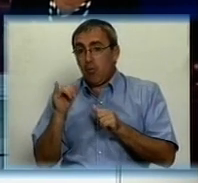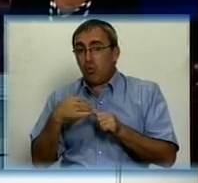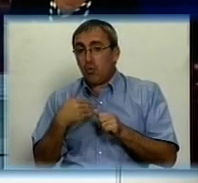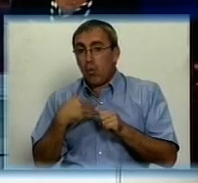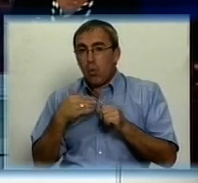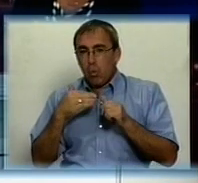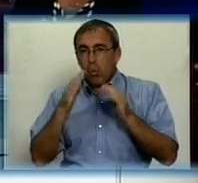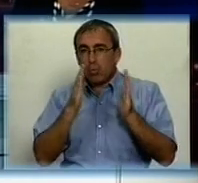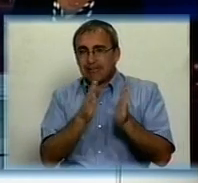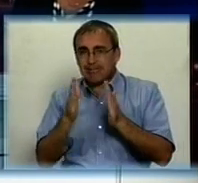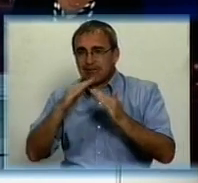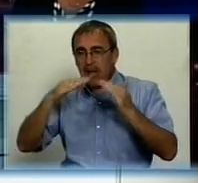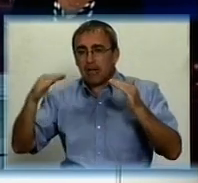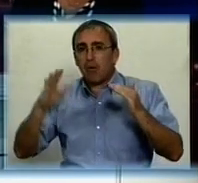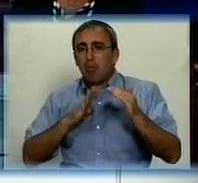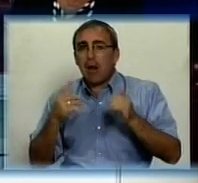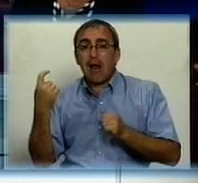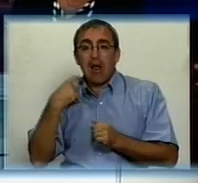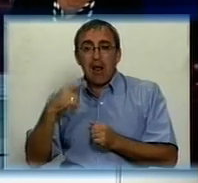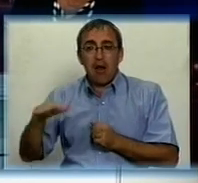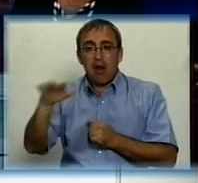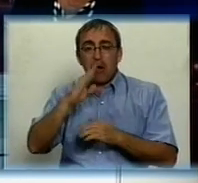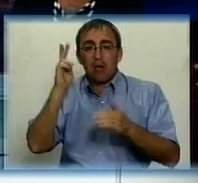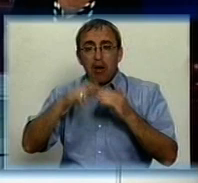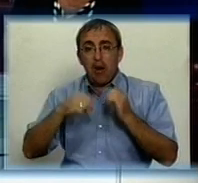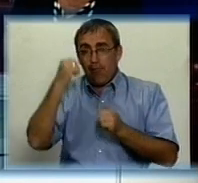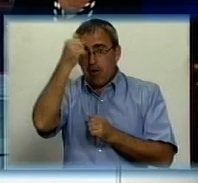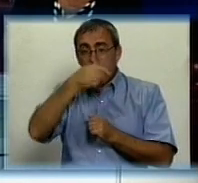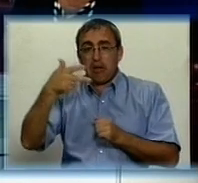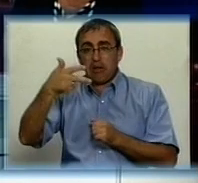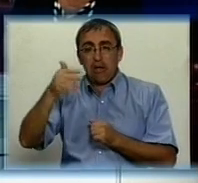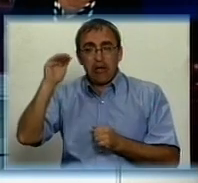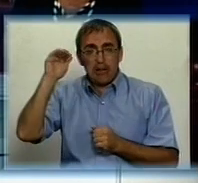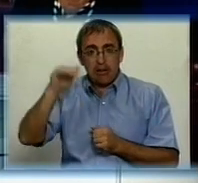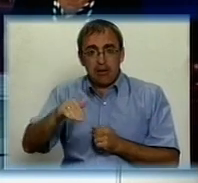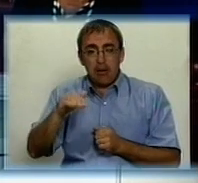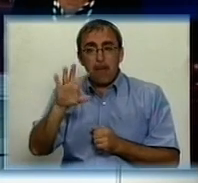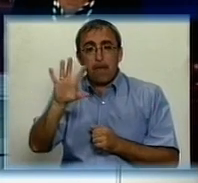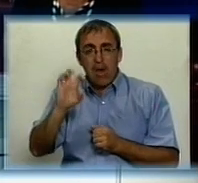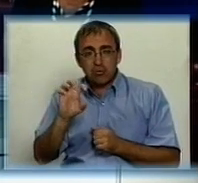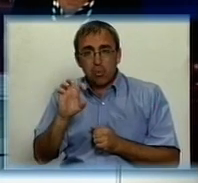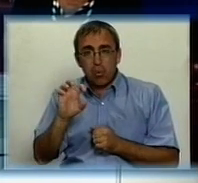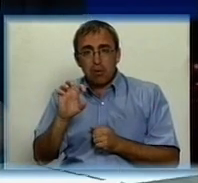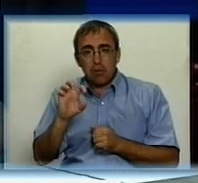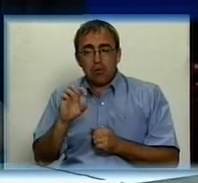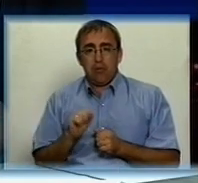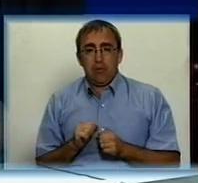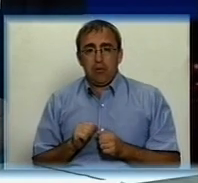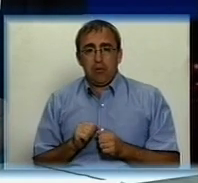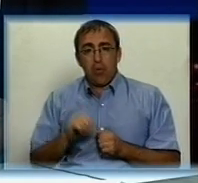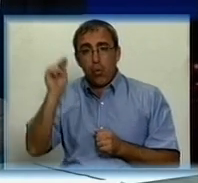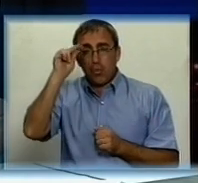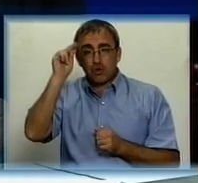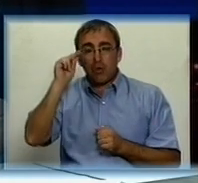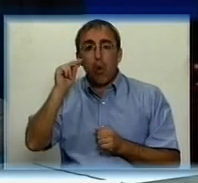статистично сказати, в минулому році Кировоградщина закінчив навчальний рік 3500 учнів